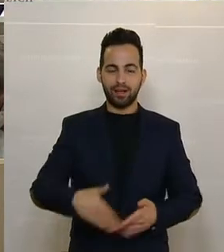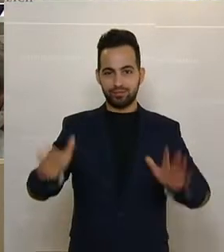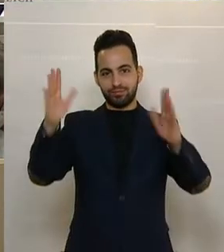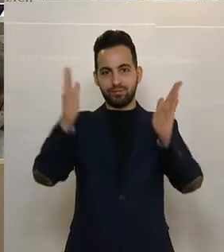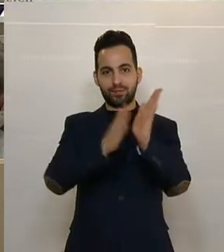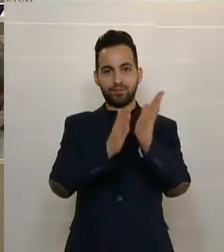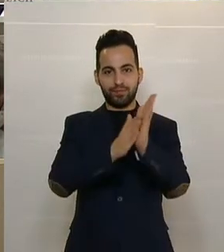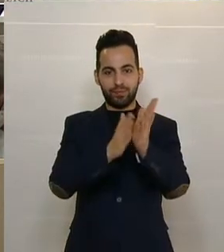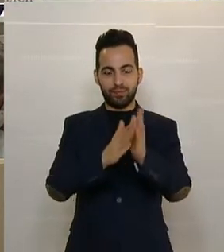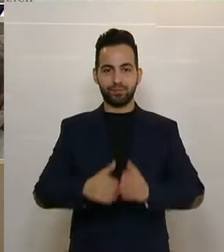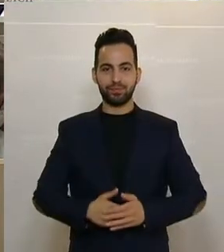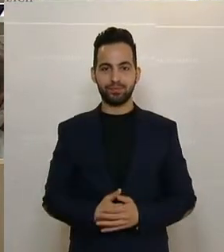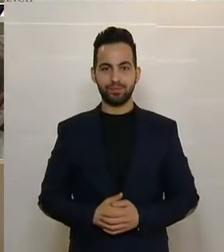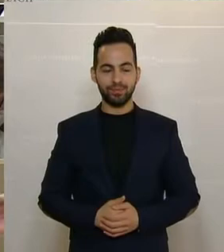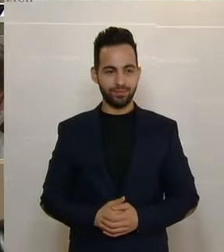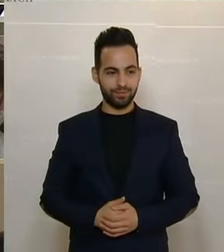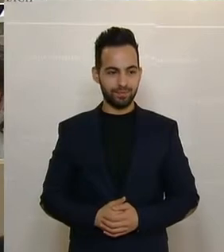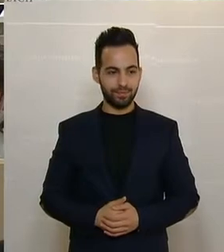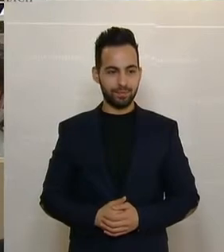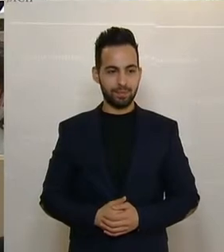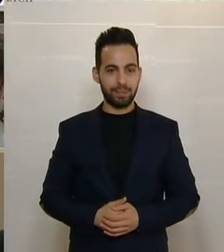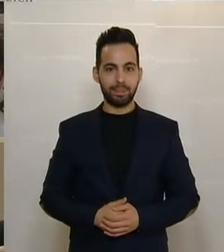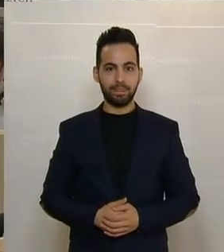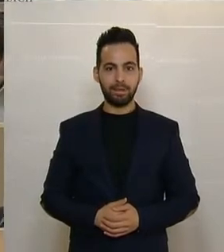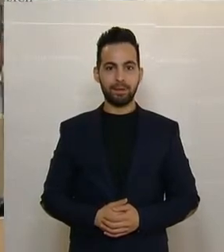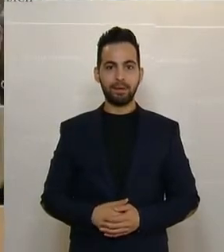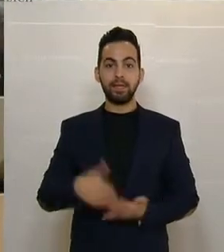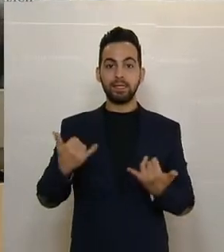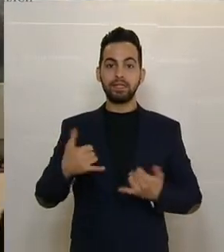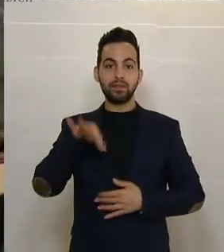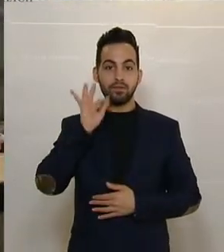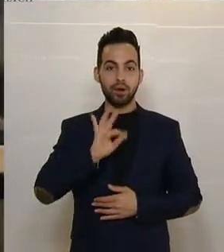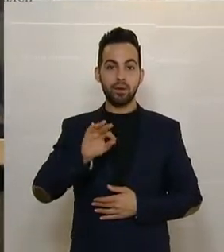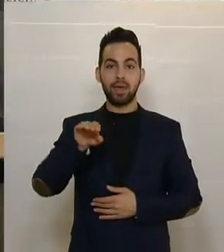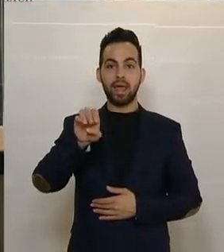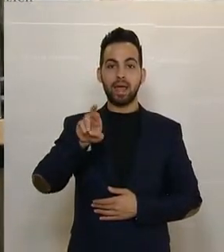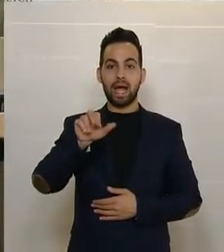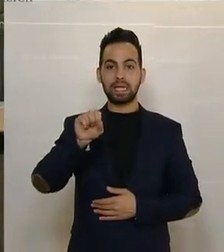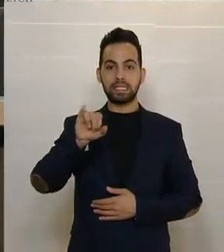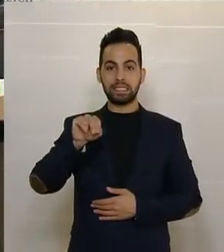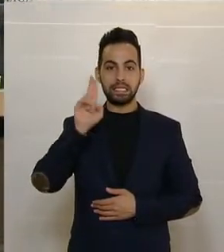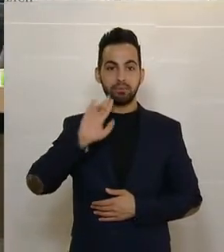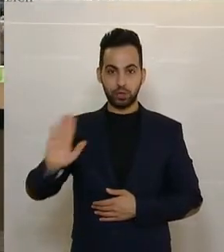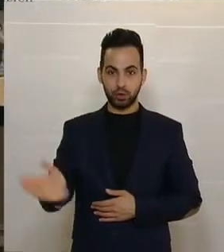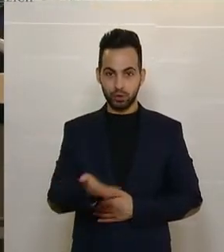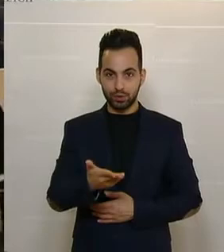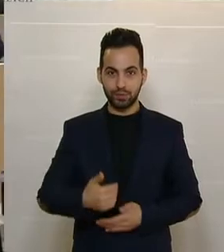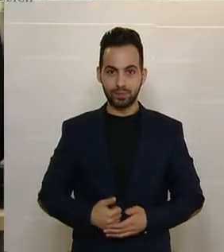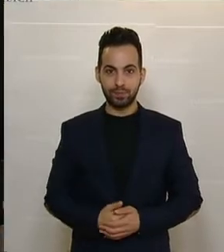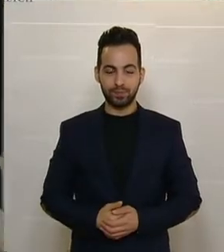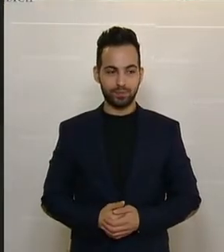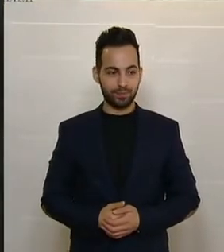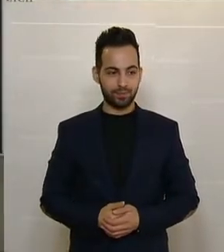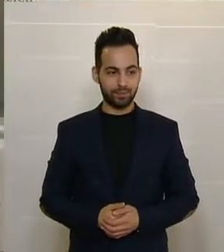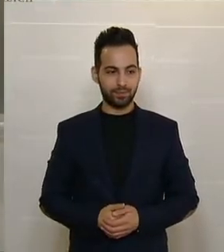Die Weltraumindustrie habe in Österreich eine rosige Zukunft, betont der Staatssekretär im Umweltministerium, Magnus Brunner, die Strategie dazu